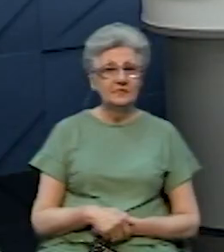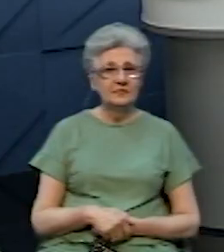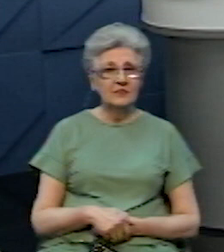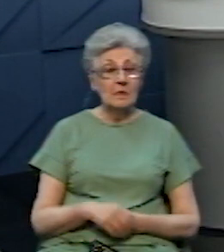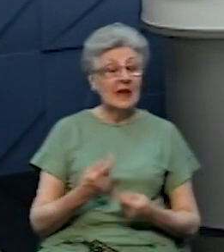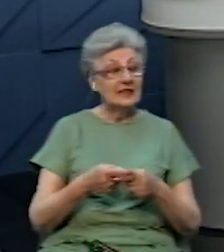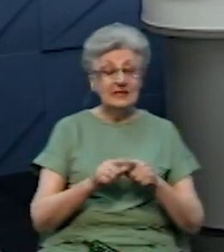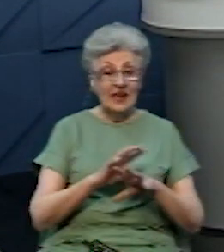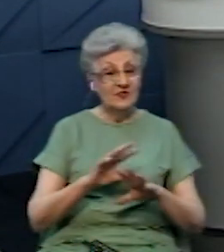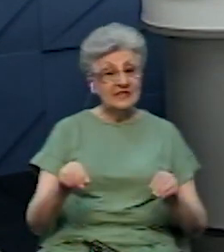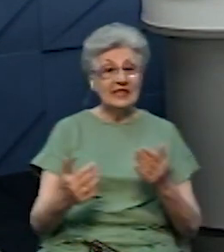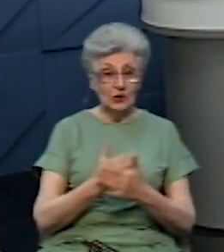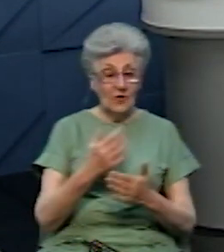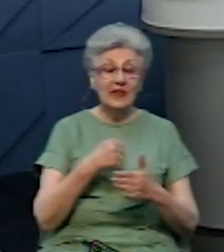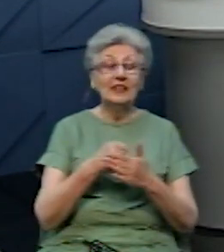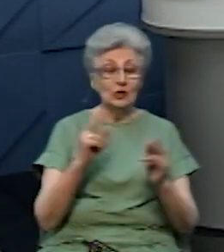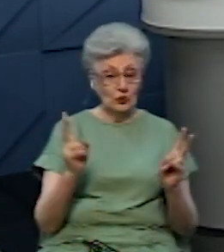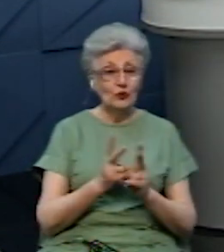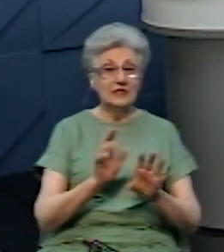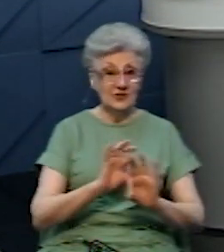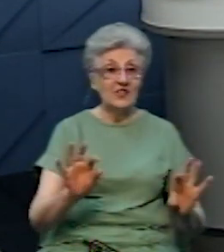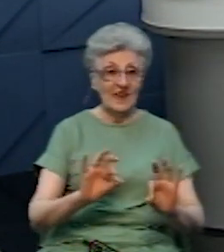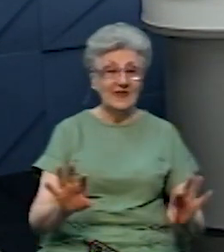Наразі це всі новини. До зустрічі в ефірі.